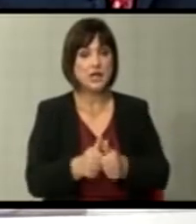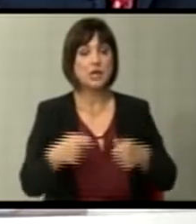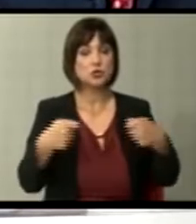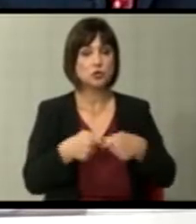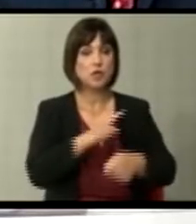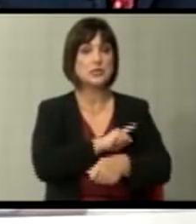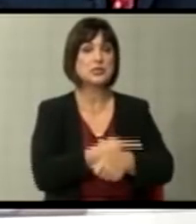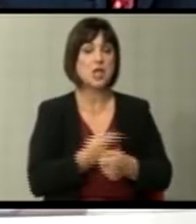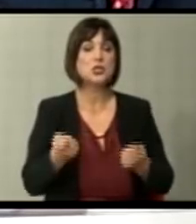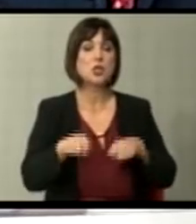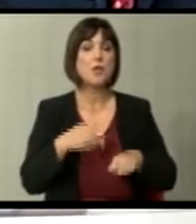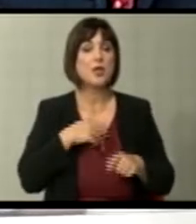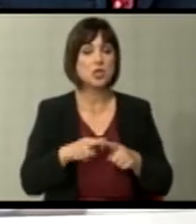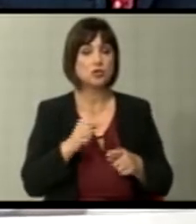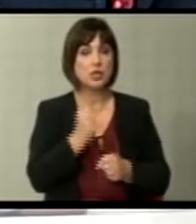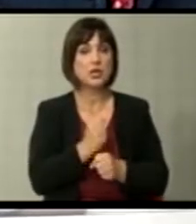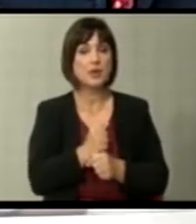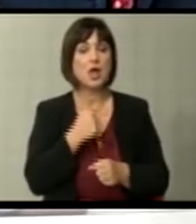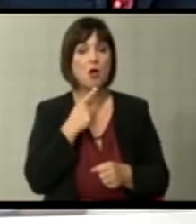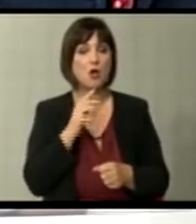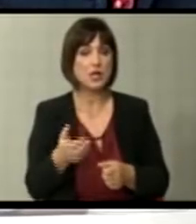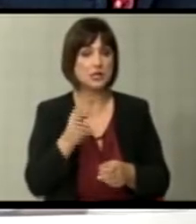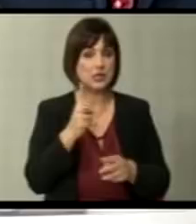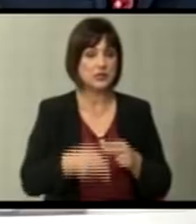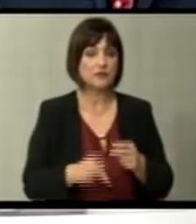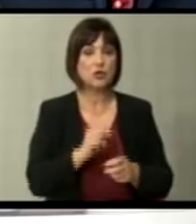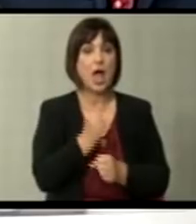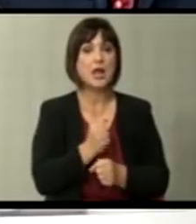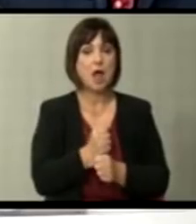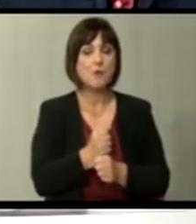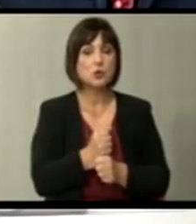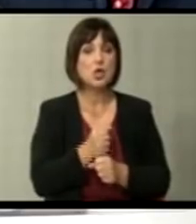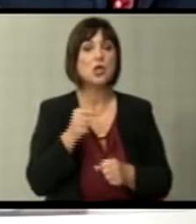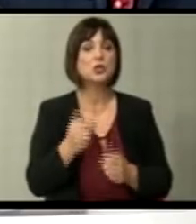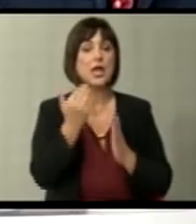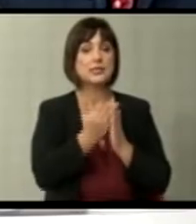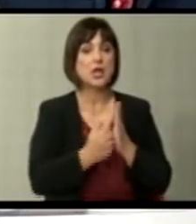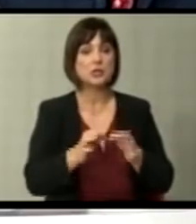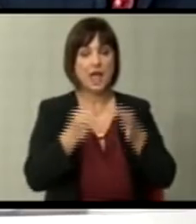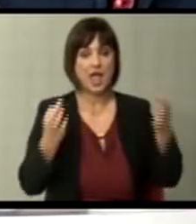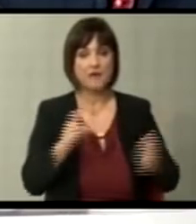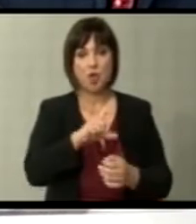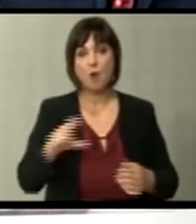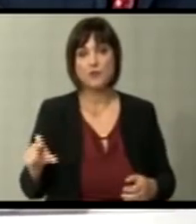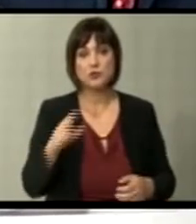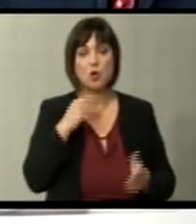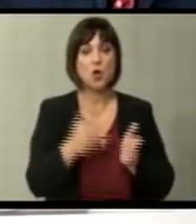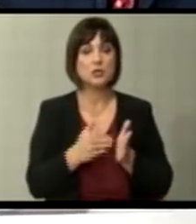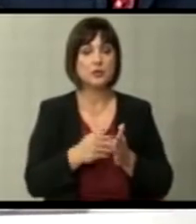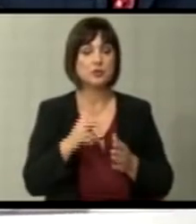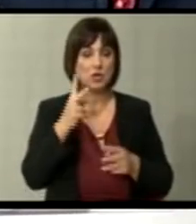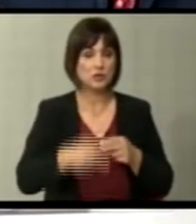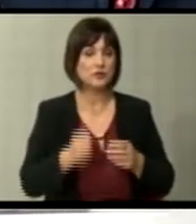во заключоците нешто што треба да го одработиме, а не завршена работа, тоа е Закон за јавно обвинителство, кој реално требаше да го